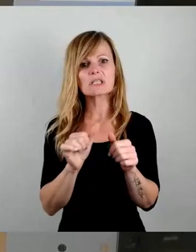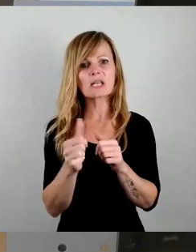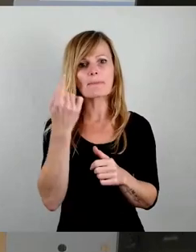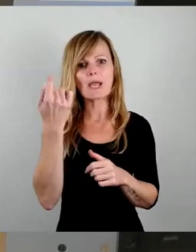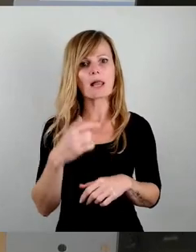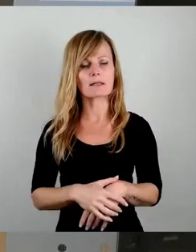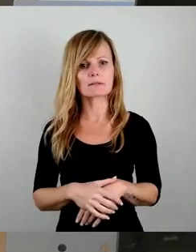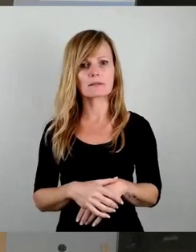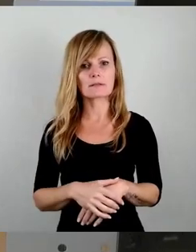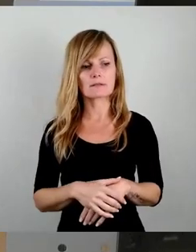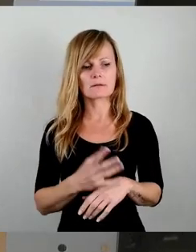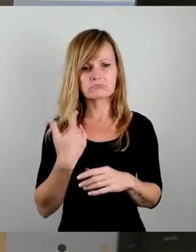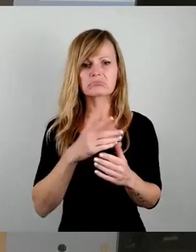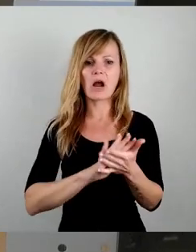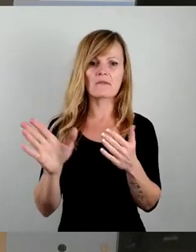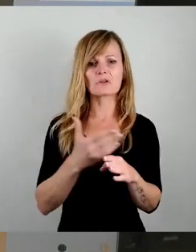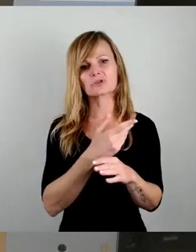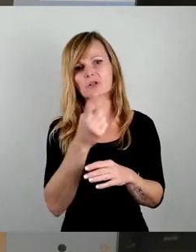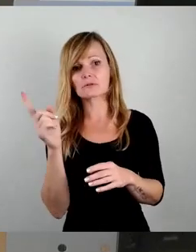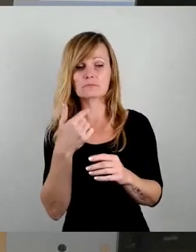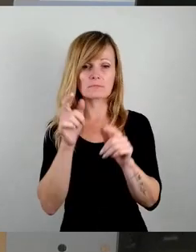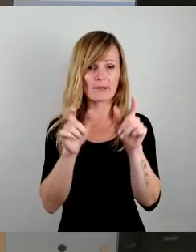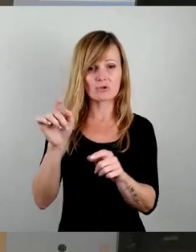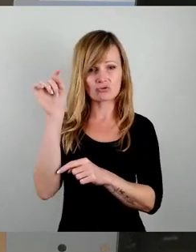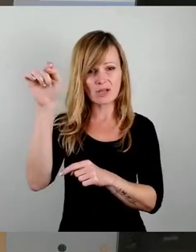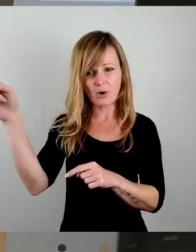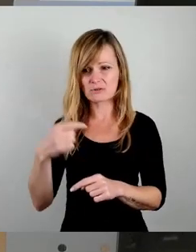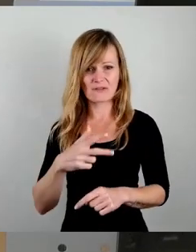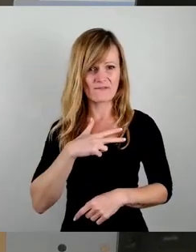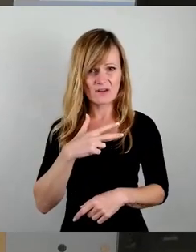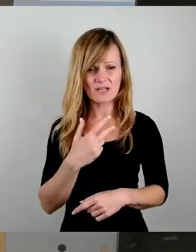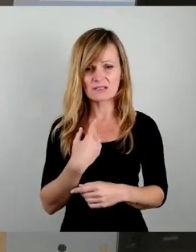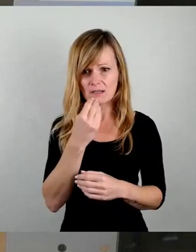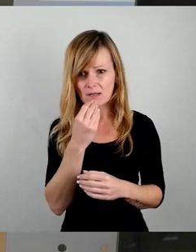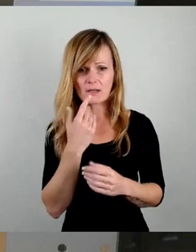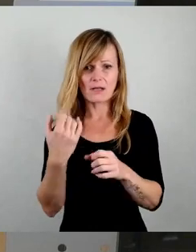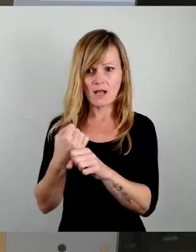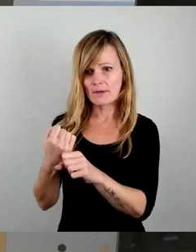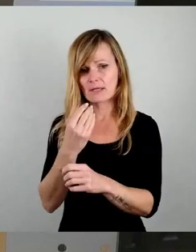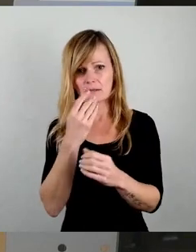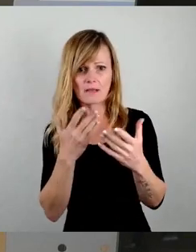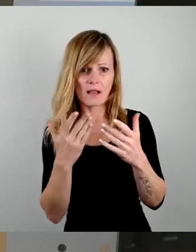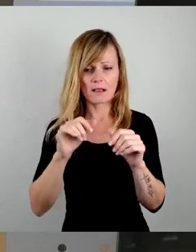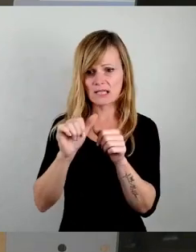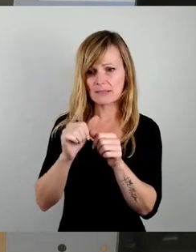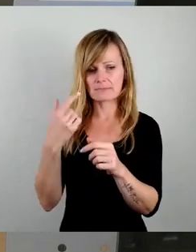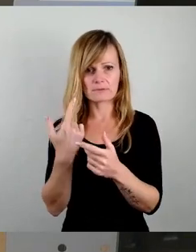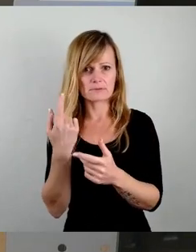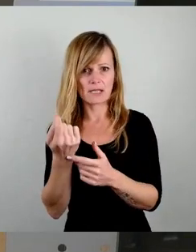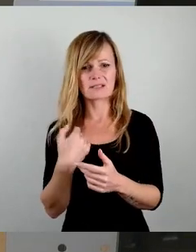steht, wie vielen Menschen draußen, die nämlich wirklich von Hand in den Mund leben müssen. Da denke ich vor allen Dingen an die kleine